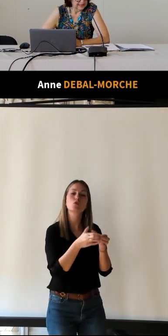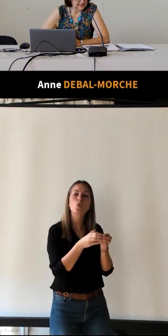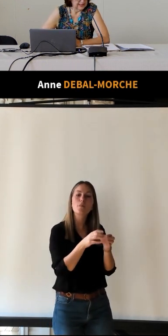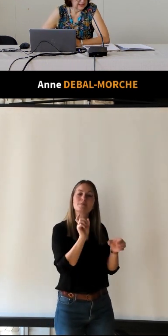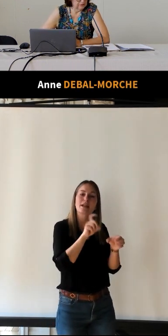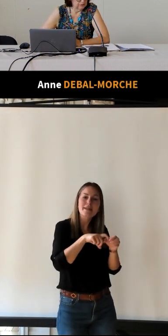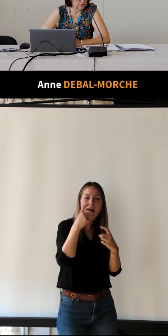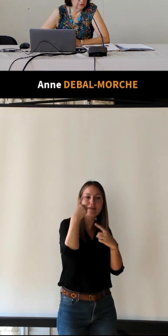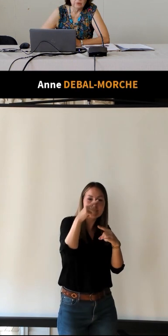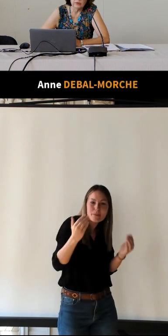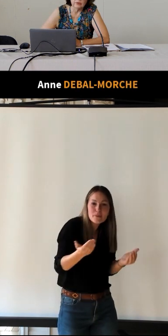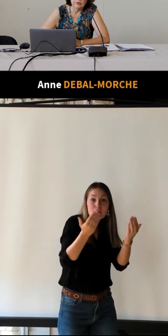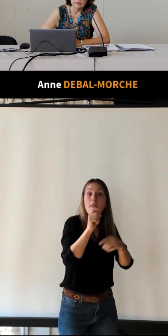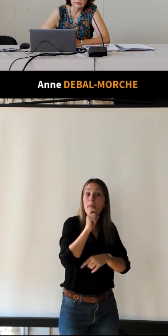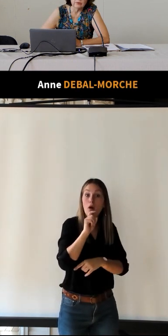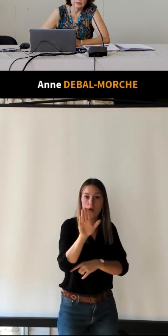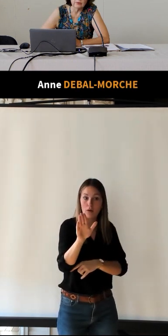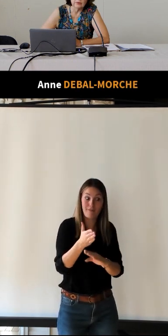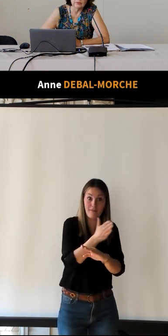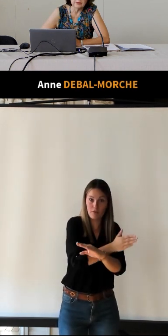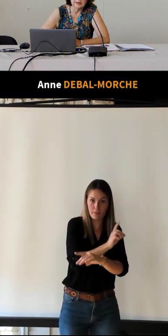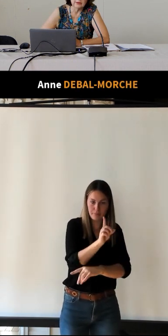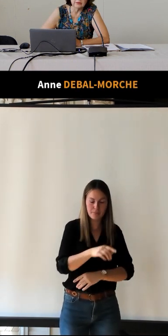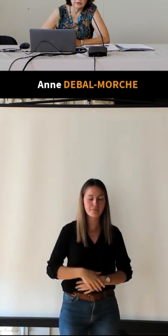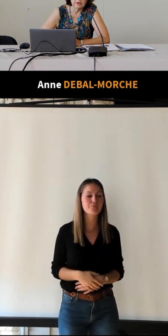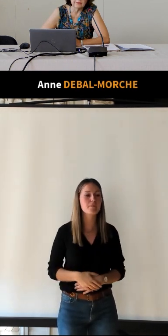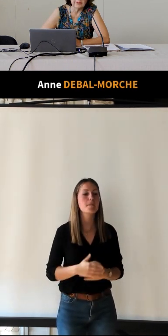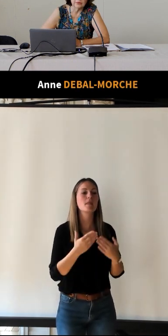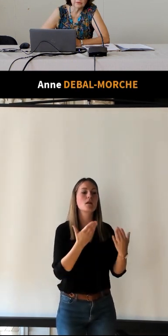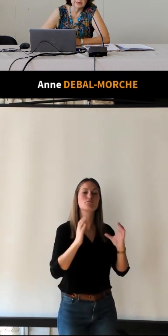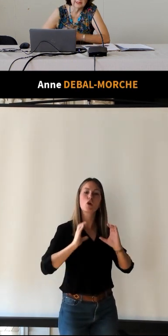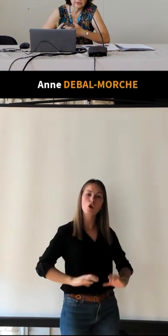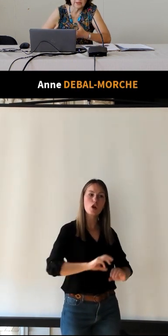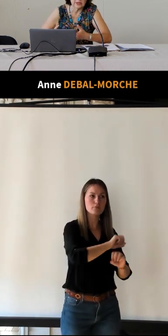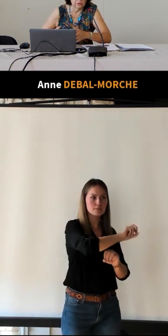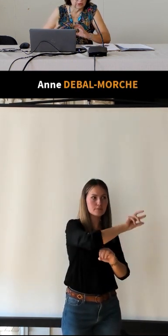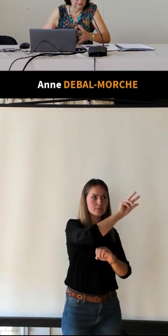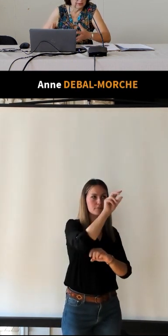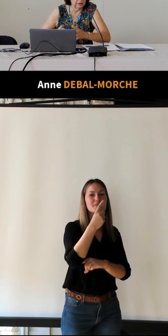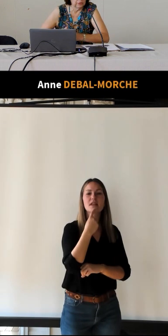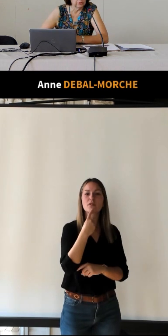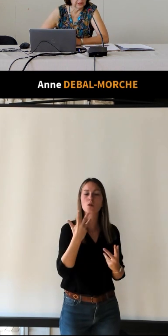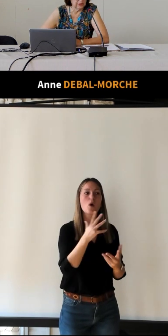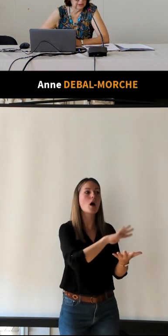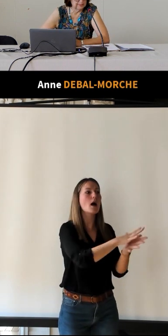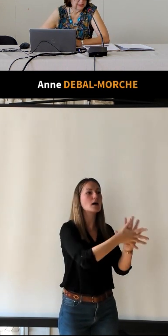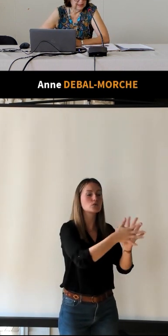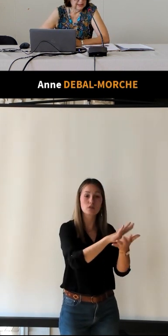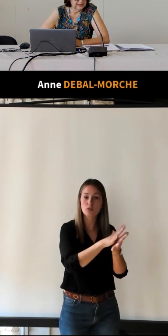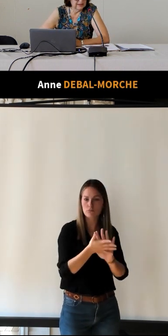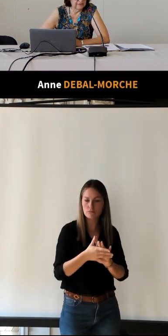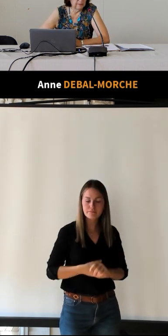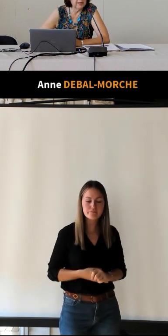et donc, le Touring Club, enfin, ce sont des associations comme le Touring Club